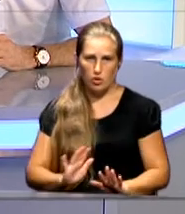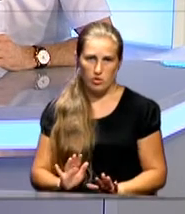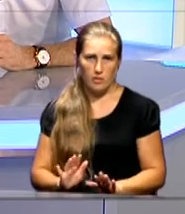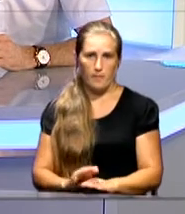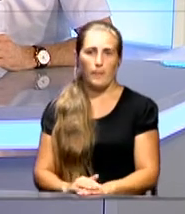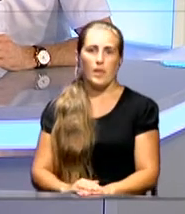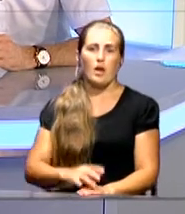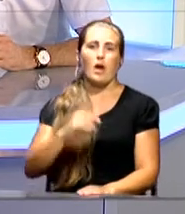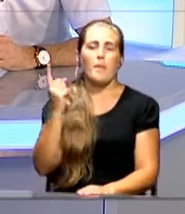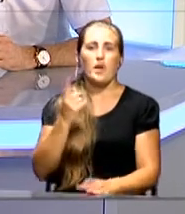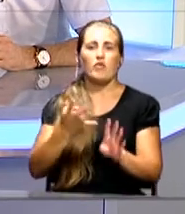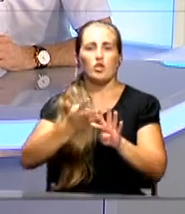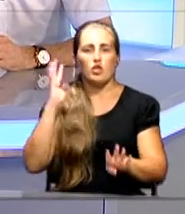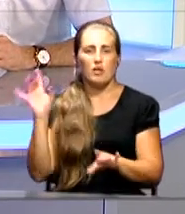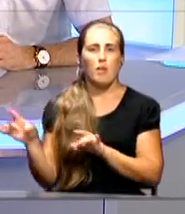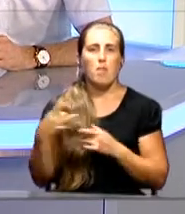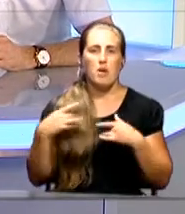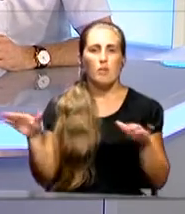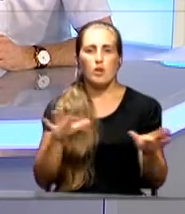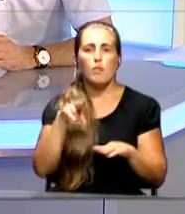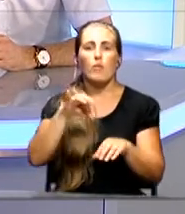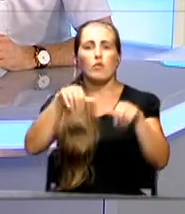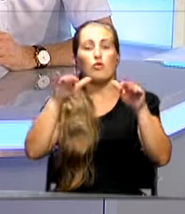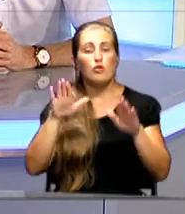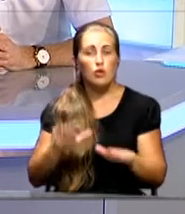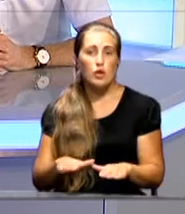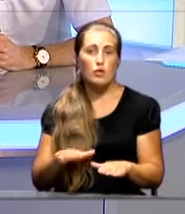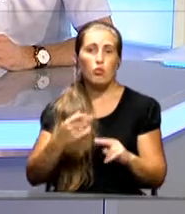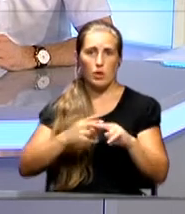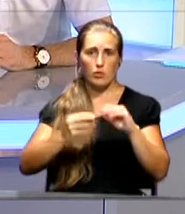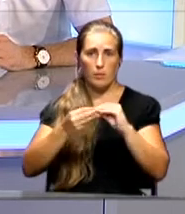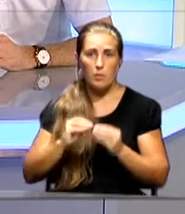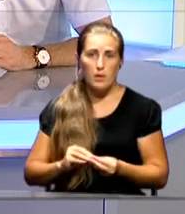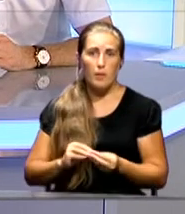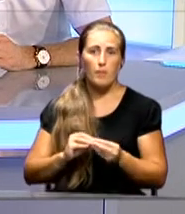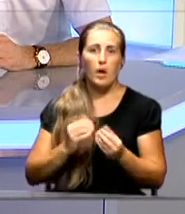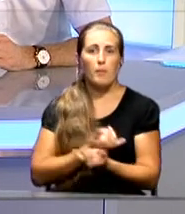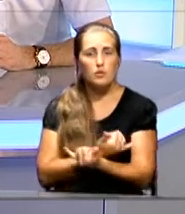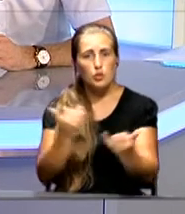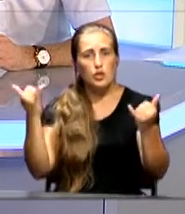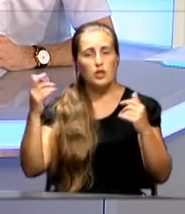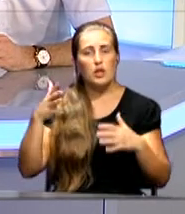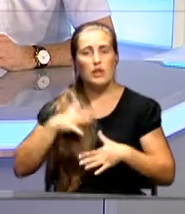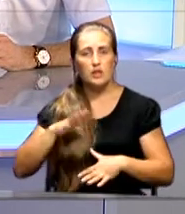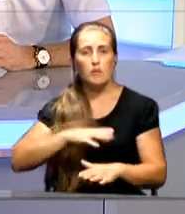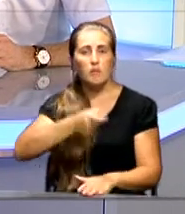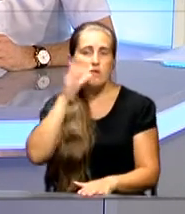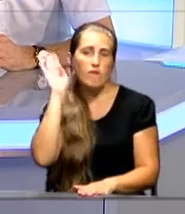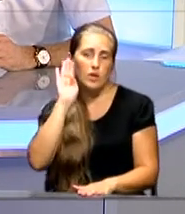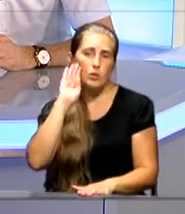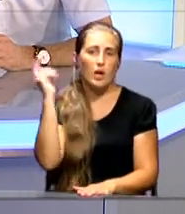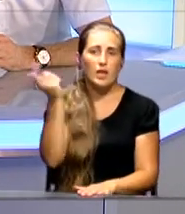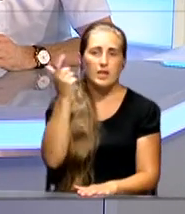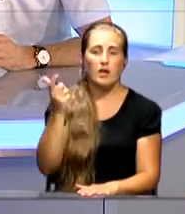Намечены первоочередные мероприятия по решению вот как раз проблем обеспечения Крыма питьевой водой, хозяйственного